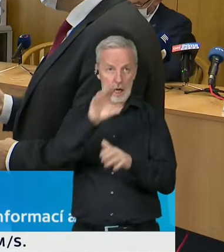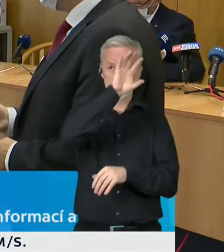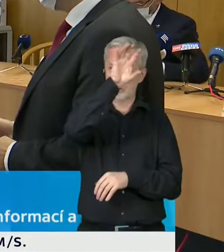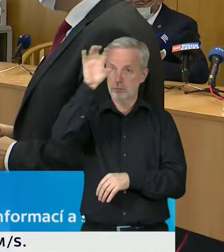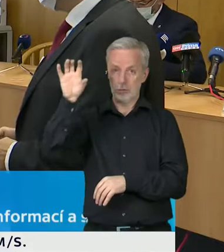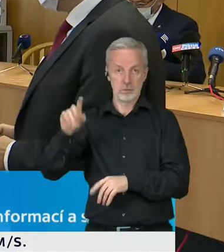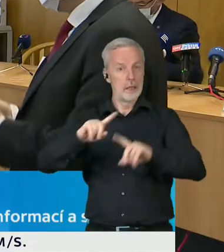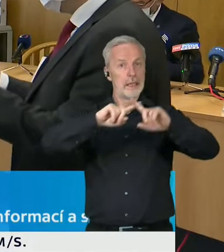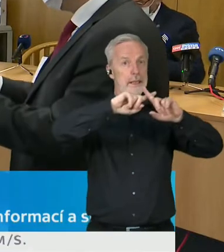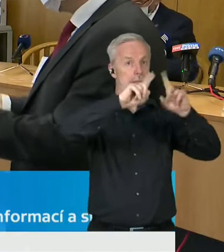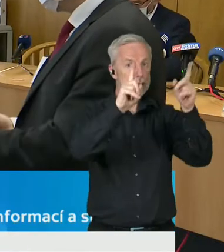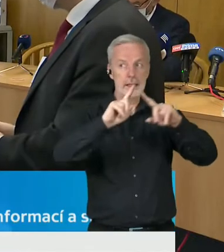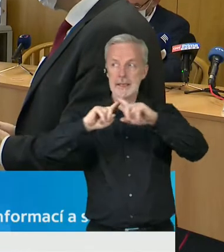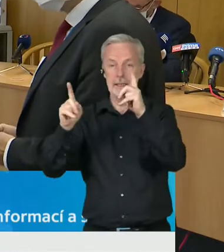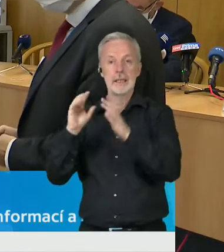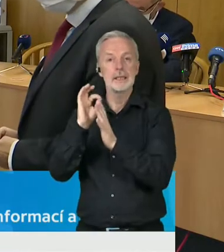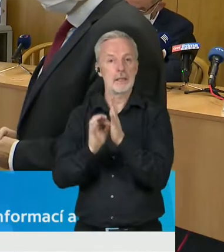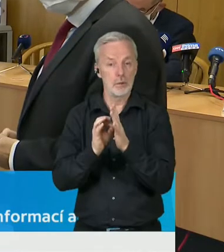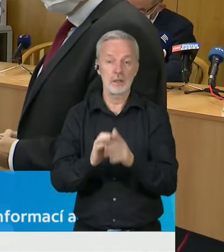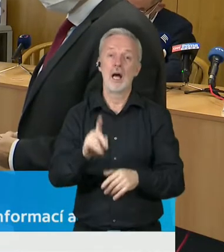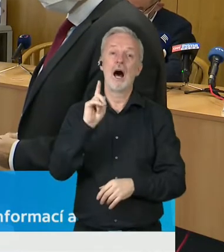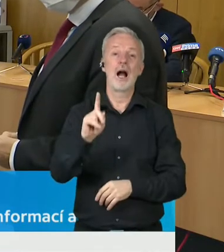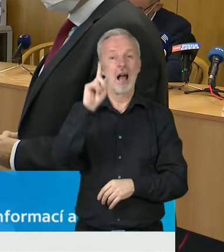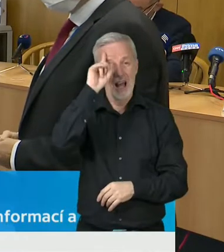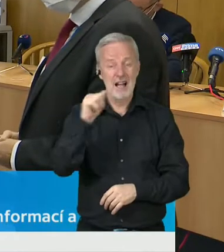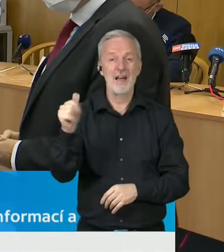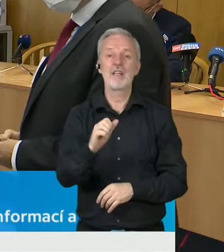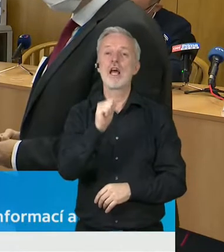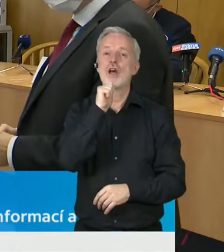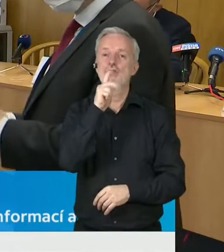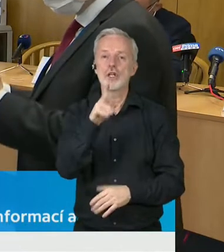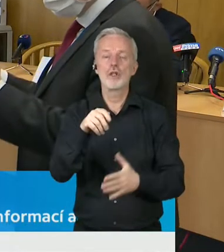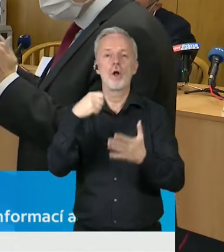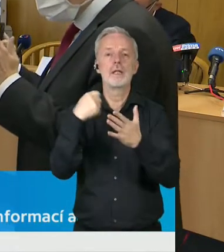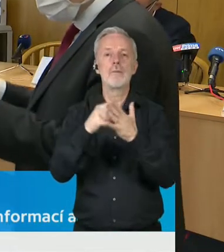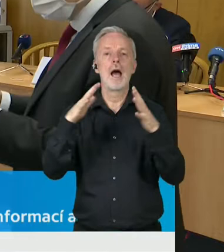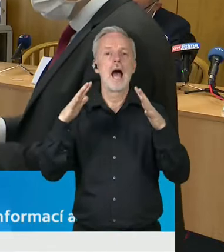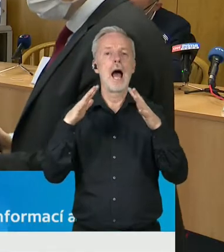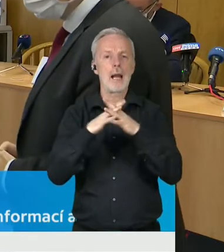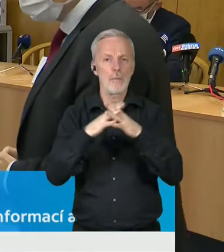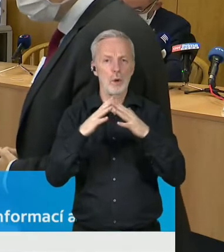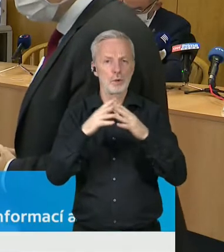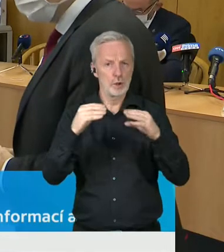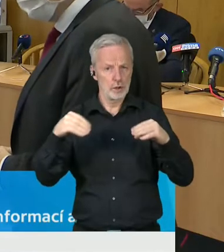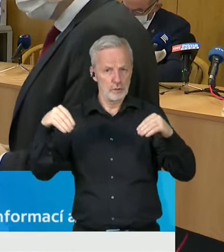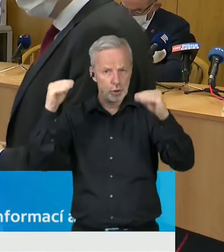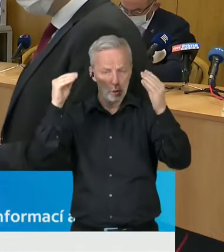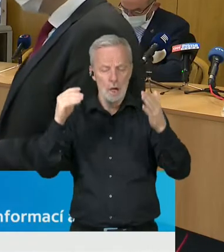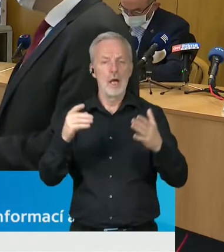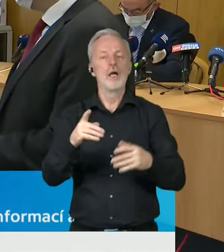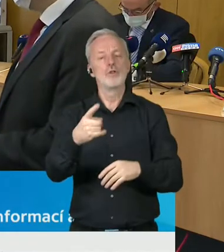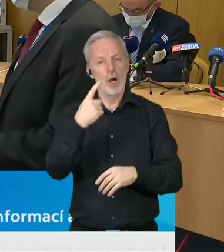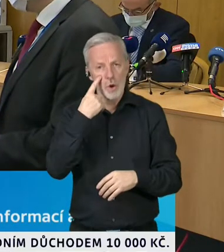nárůst takzvaného reprodučního čísla, což je údaj, který říká, když za takový ten životní cykus nemoci stihne